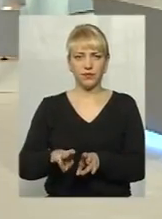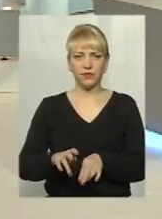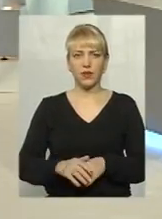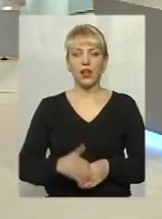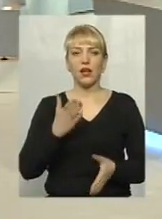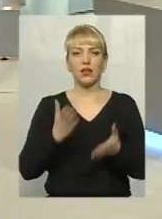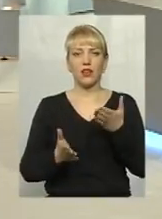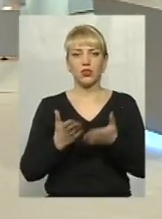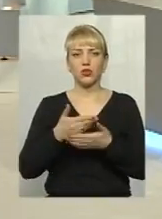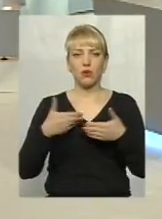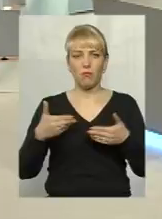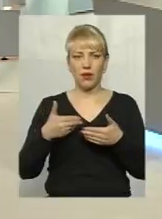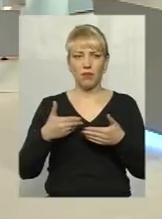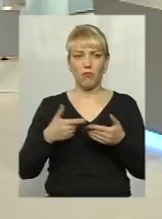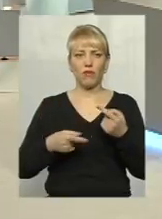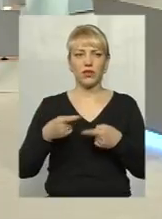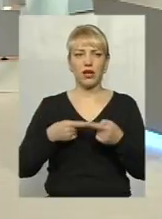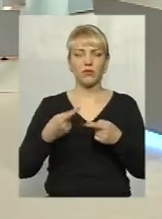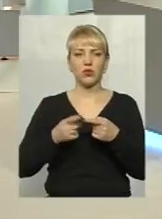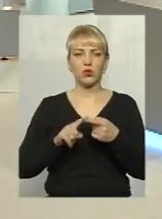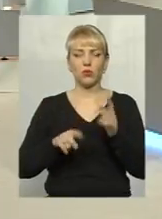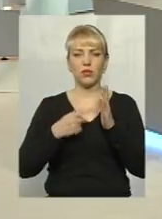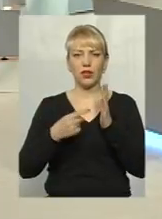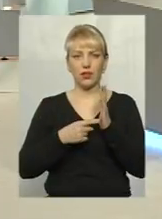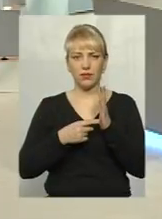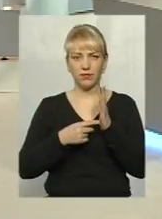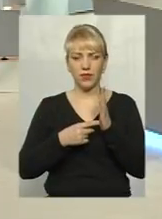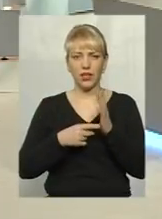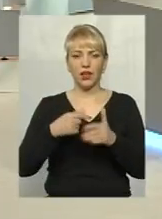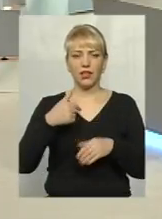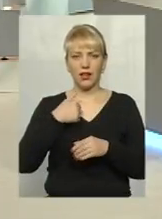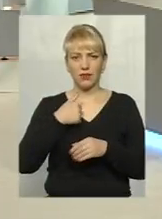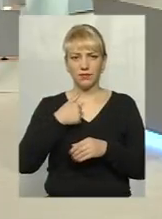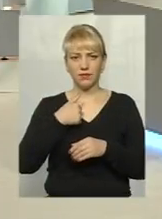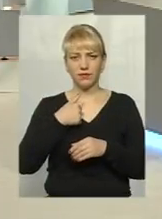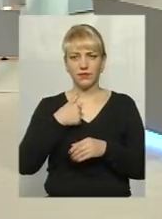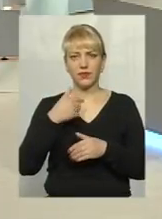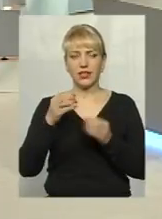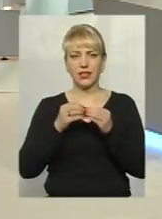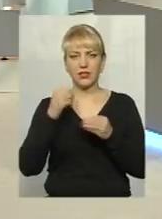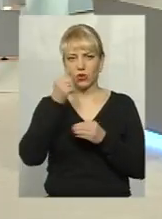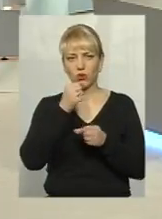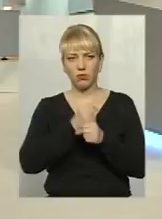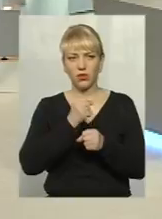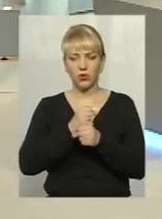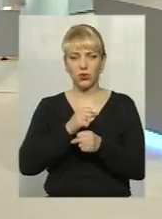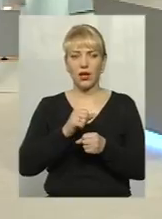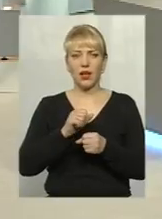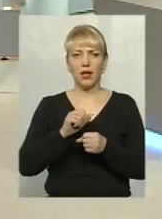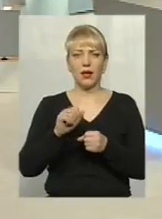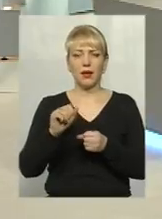Якщо ми вертаємося до цього питання, я 10 років працюю вже при службі